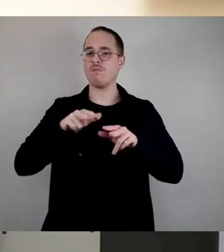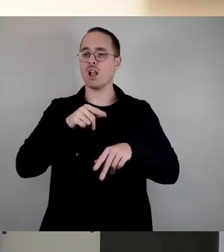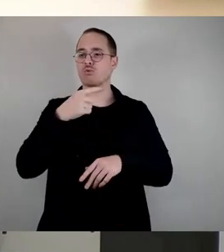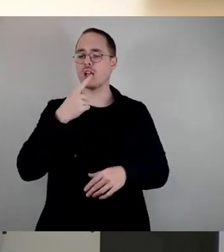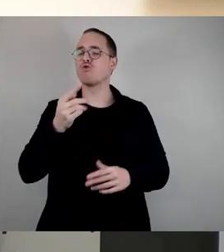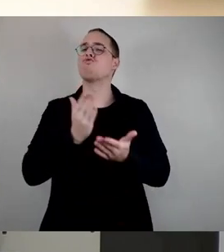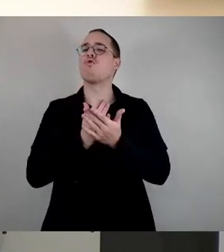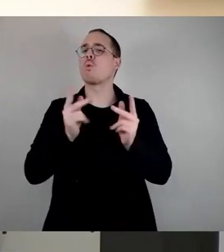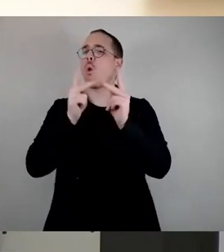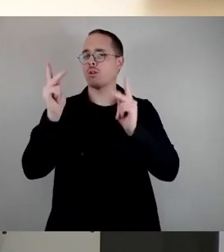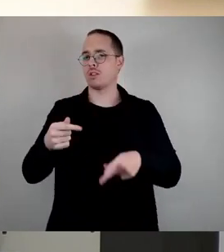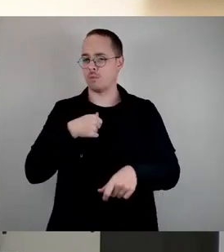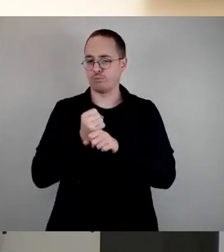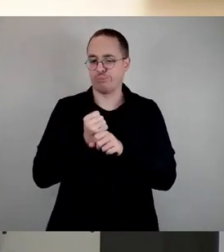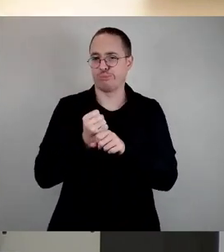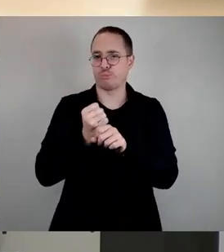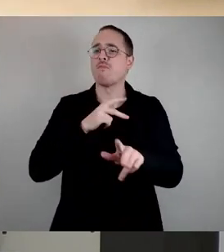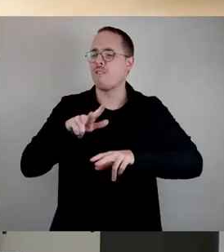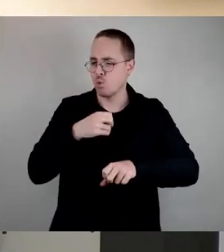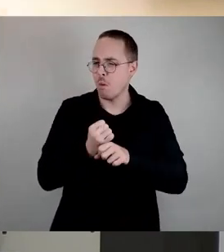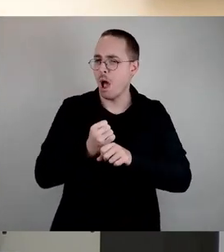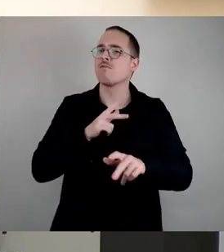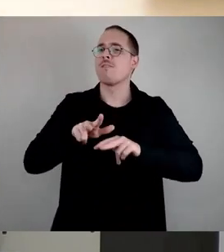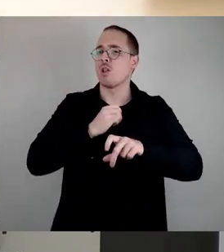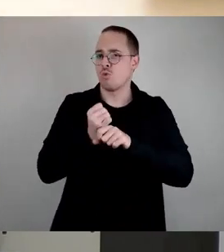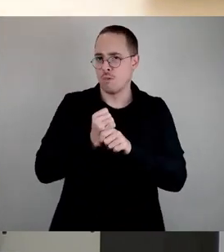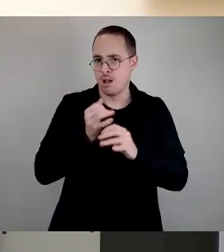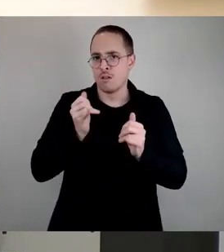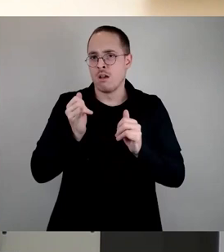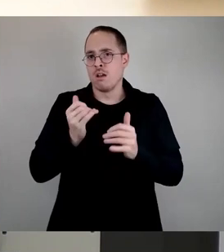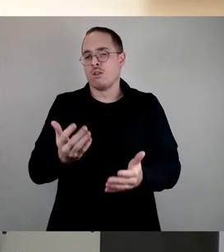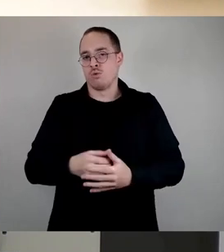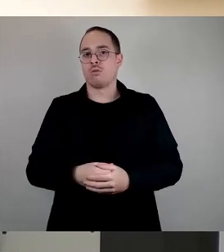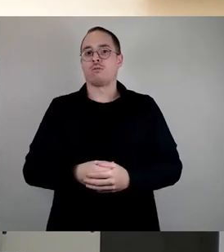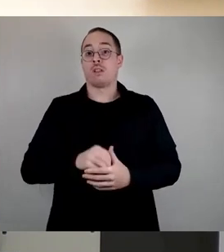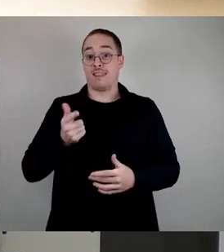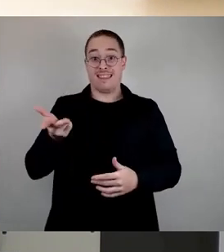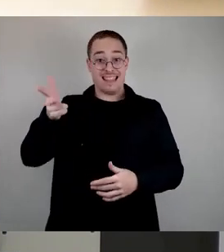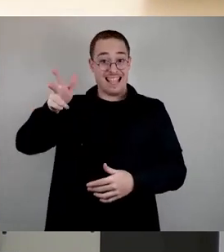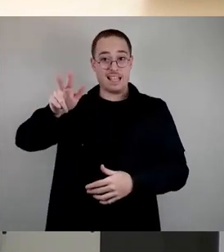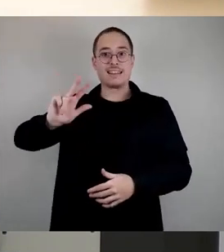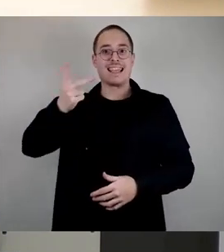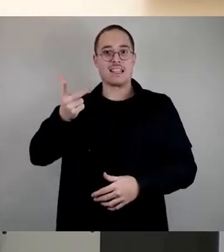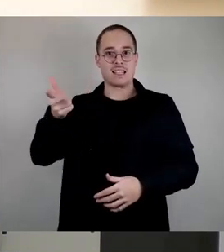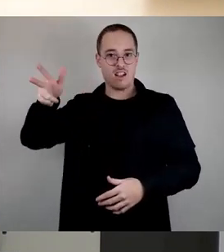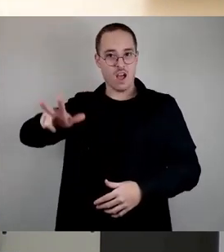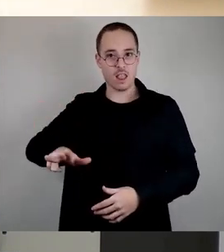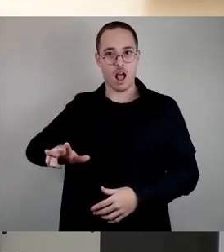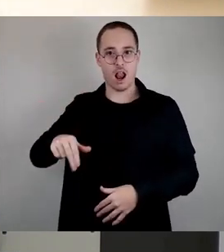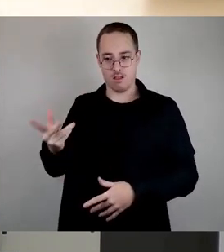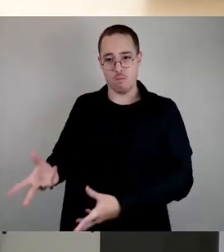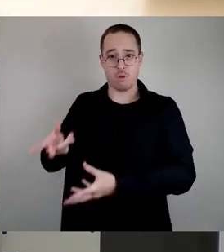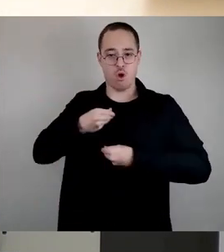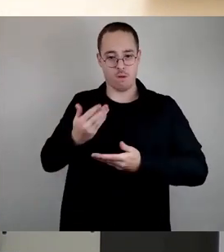Es hieß immer, die Verwaltung macht ja schon. Die Vorlage haben wir dann im dritten Quartal bekommen. Das, was die Verwaltung als ein Toilettenkonzept